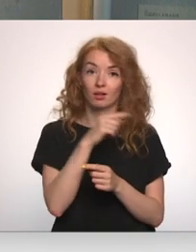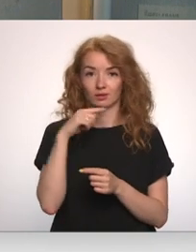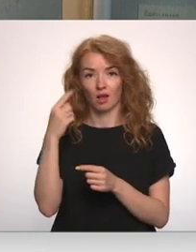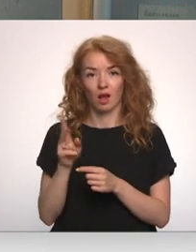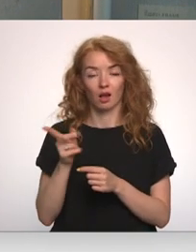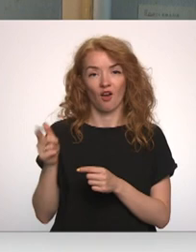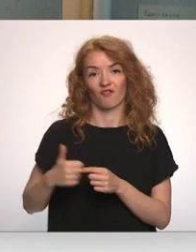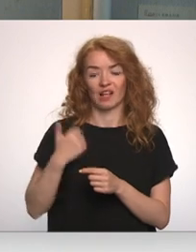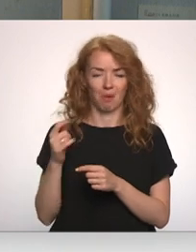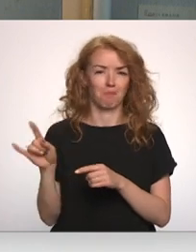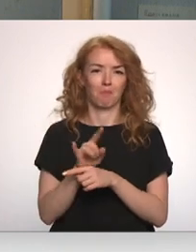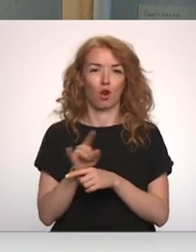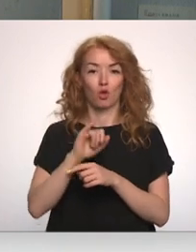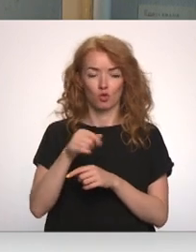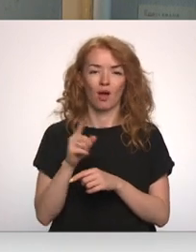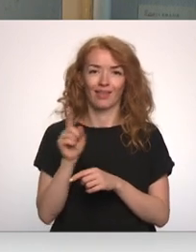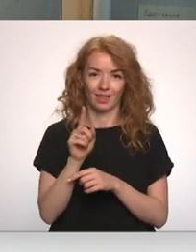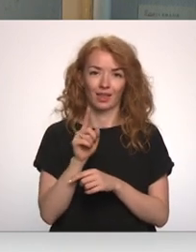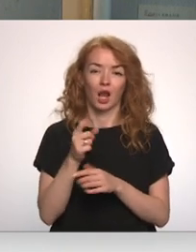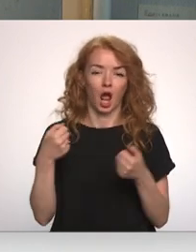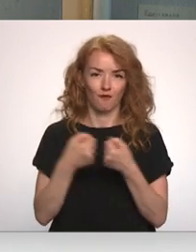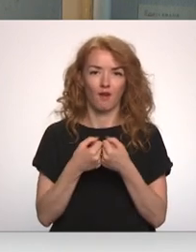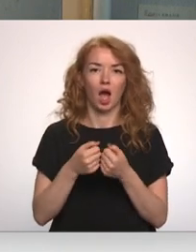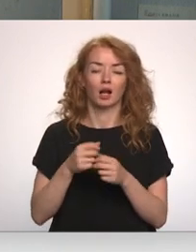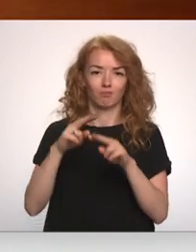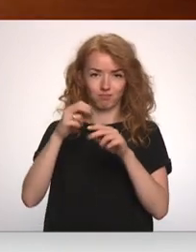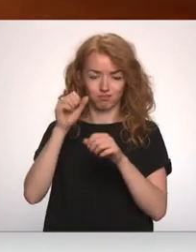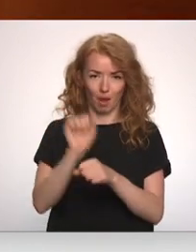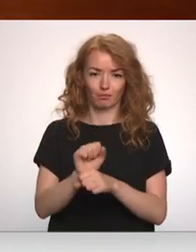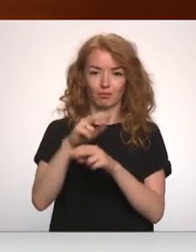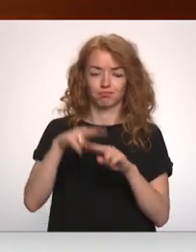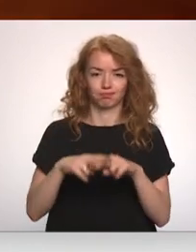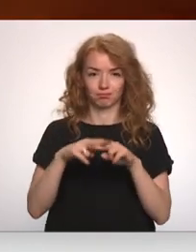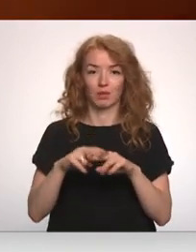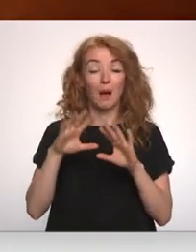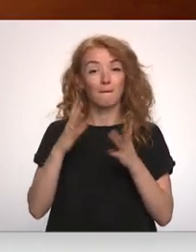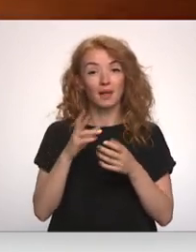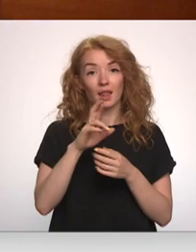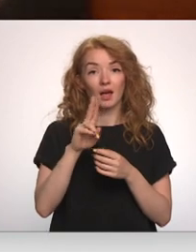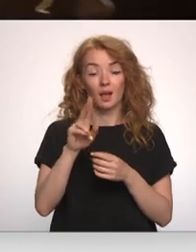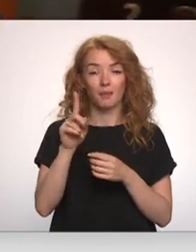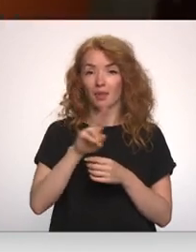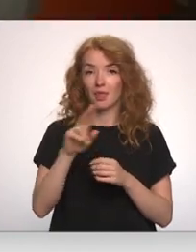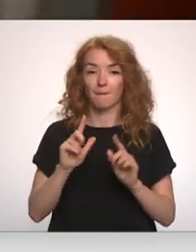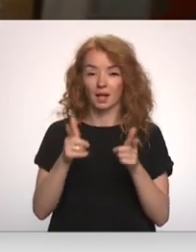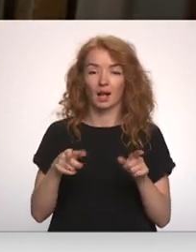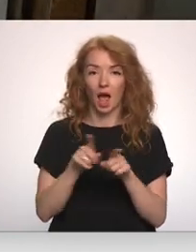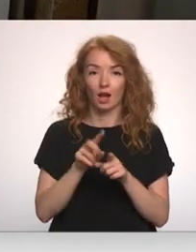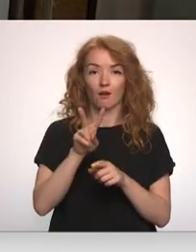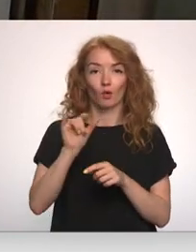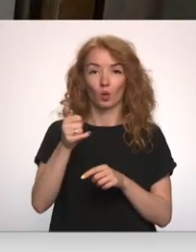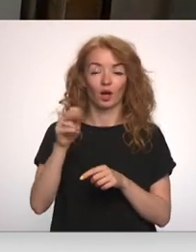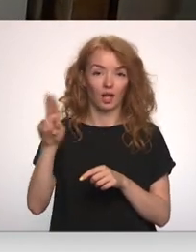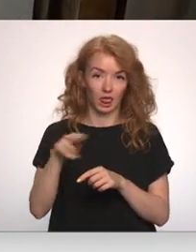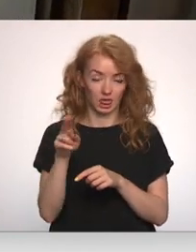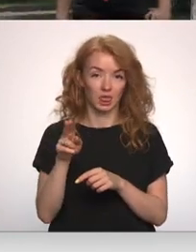ka uzturētais melo, jo esot nostrādājuši avārijas bremzes. Bet Rīgsnam pārvalnieku versijai nepiekrīt arī Valsts ugunsdēsības un